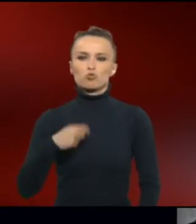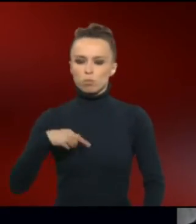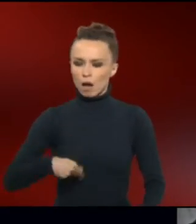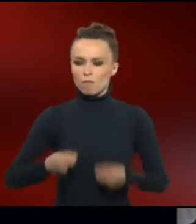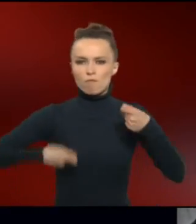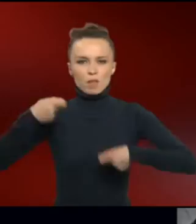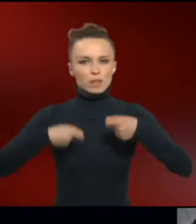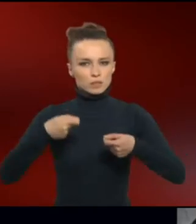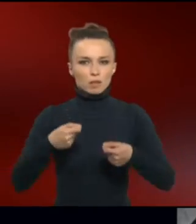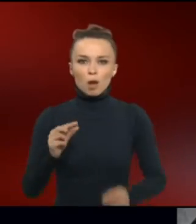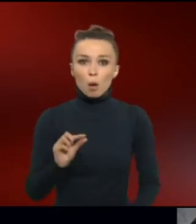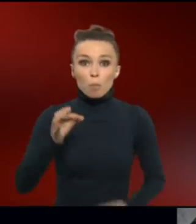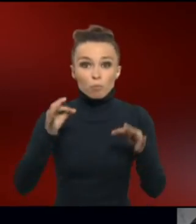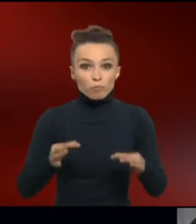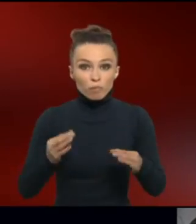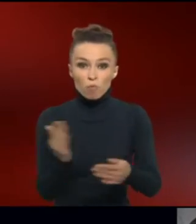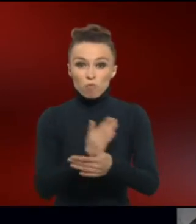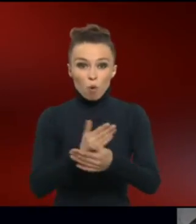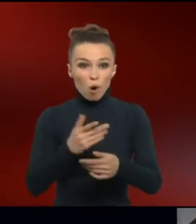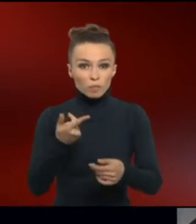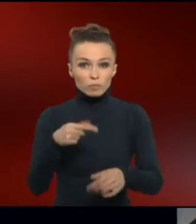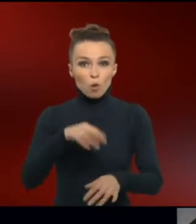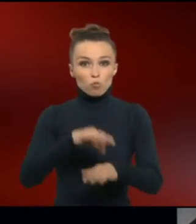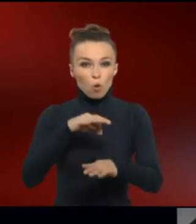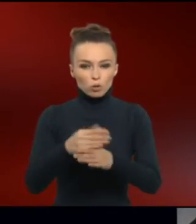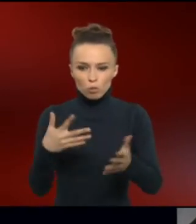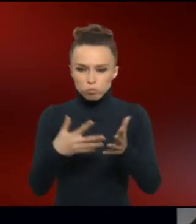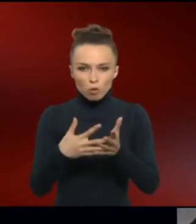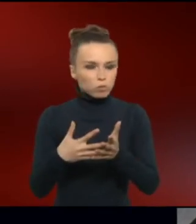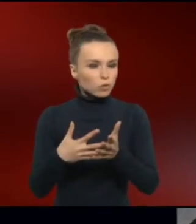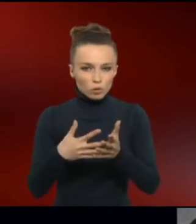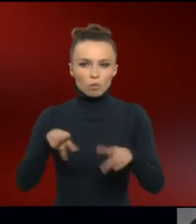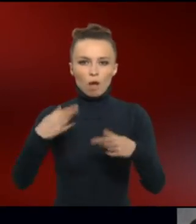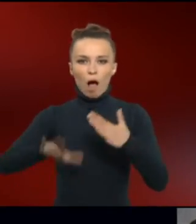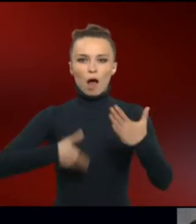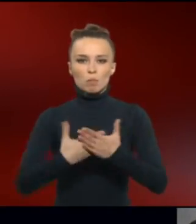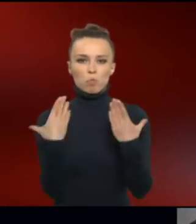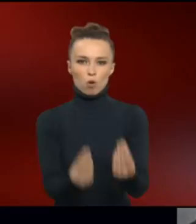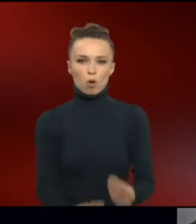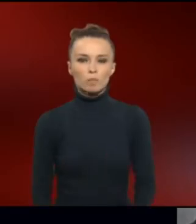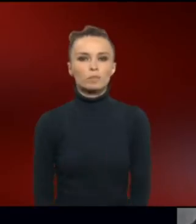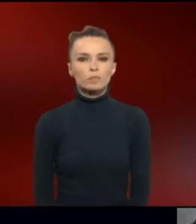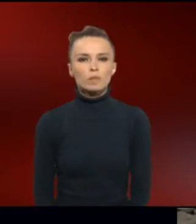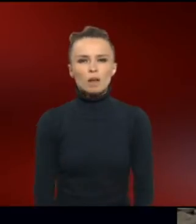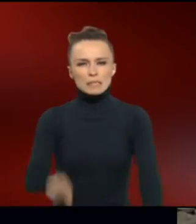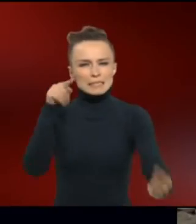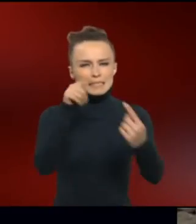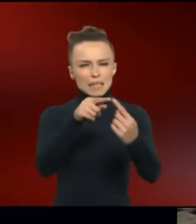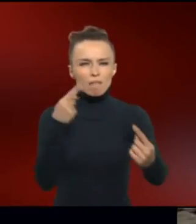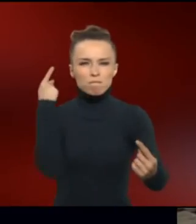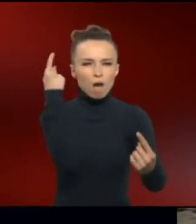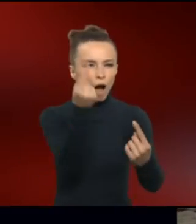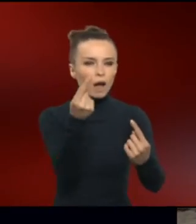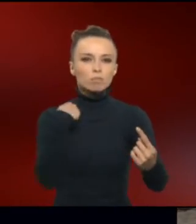Plötzlich, ein Jahr noch vor seiner Doktorprüfung, bekommt er ein unverhofftes Angebot. Das weite Ziel ist